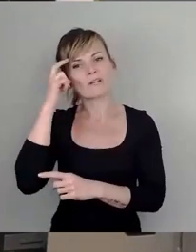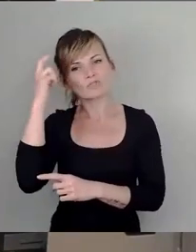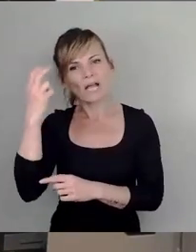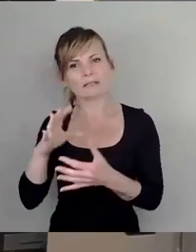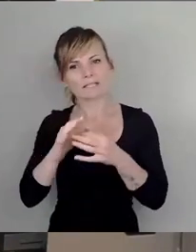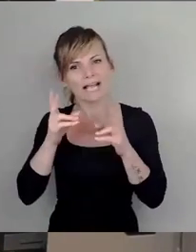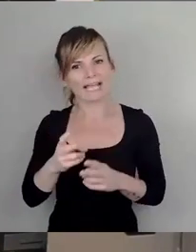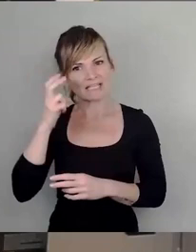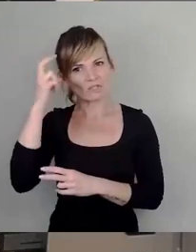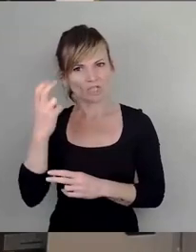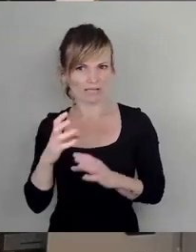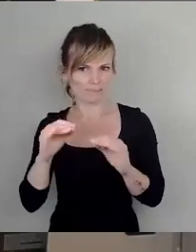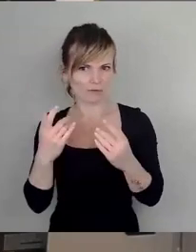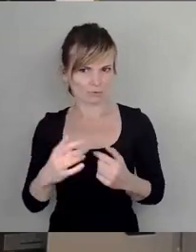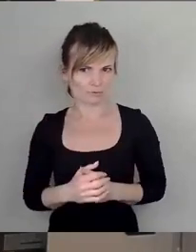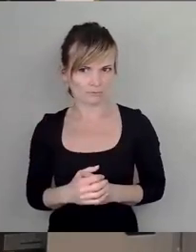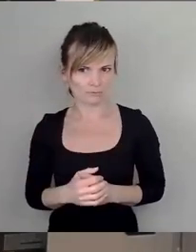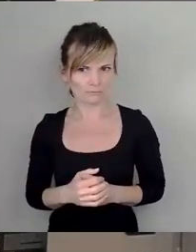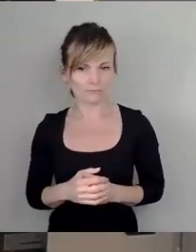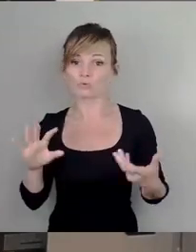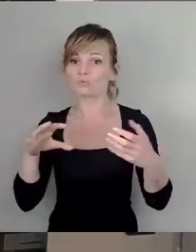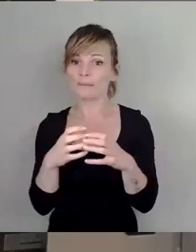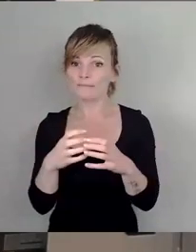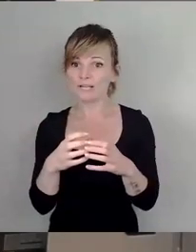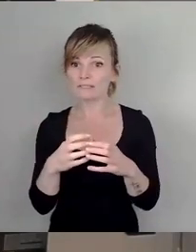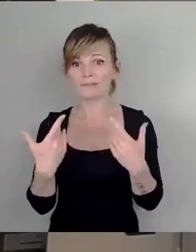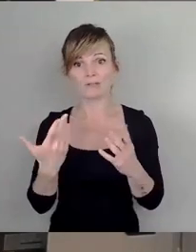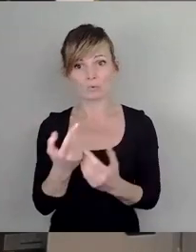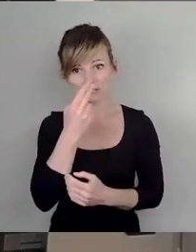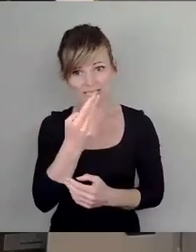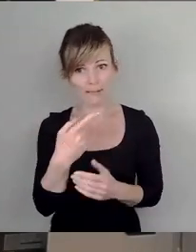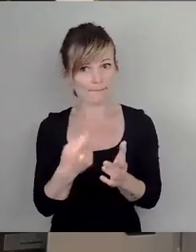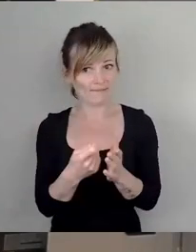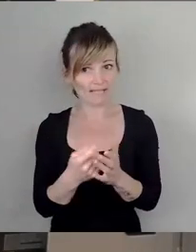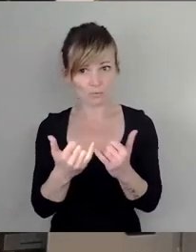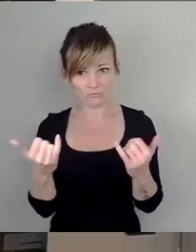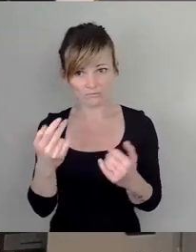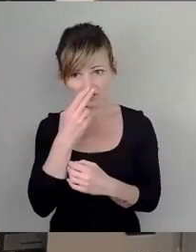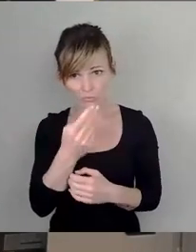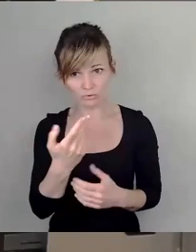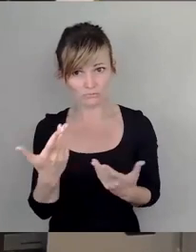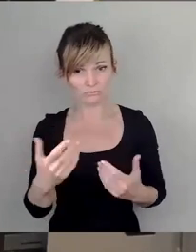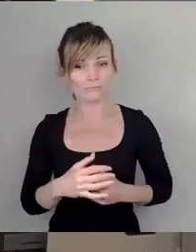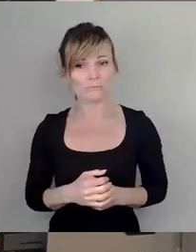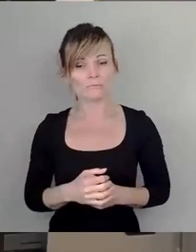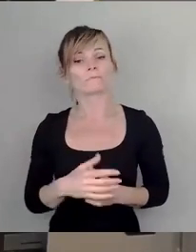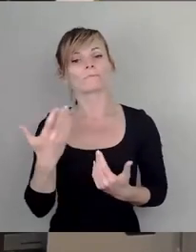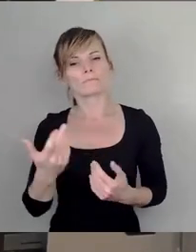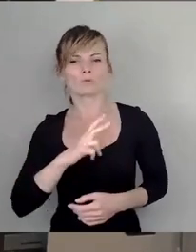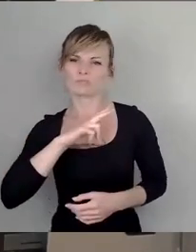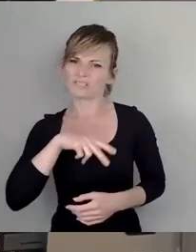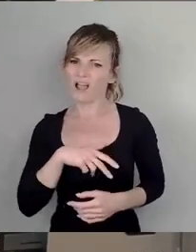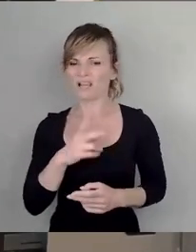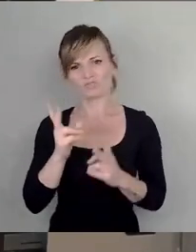Kurz zusammengefasst, wenn man jetzt das alles so bewertet, das heißt sozial adäquate, schädliche Handlungen auf der einen Seite,